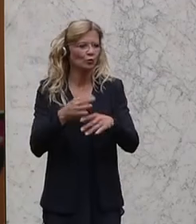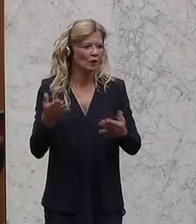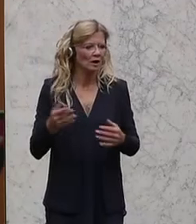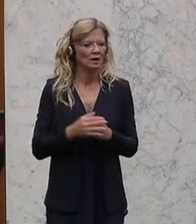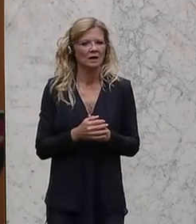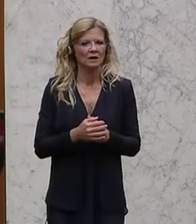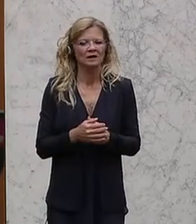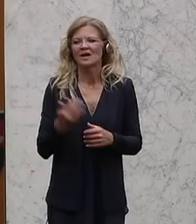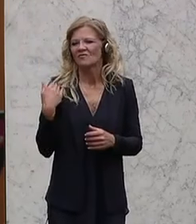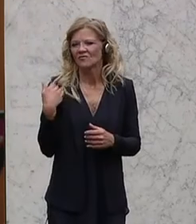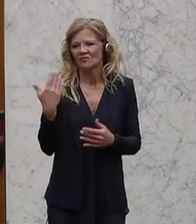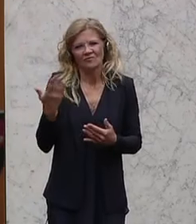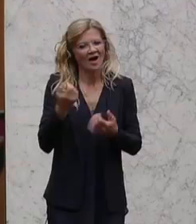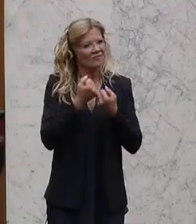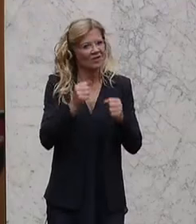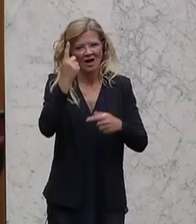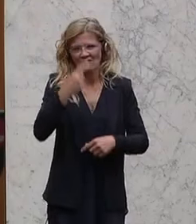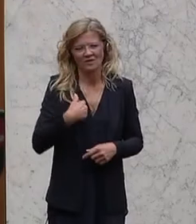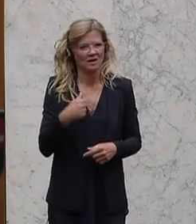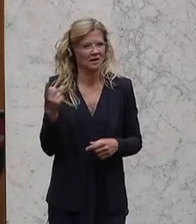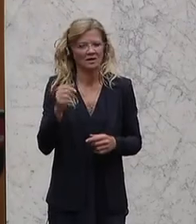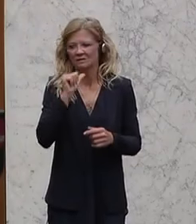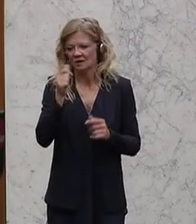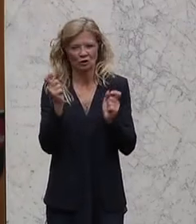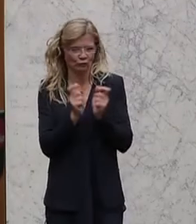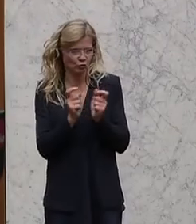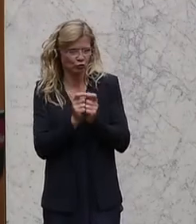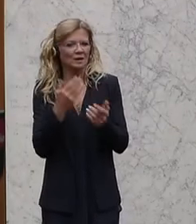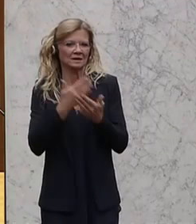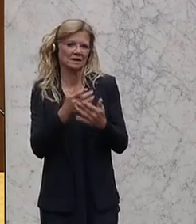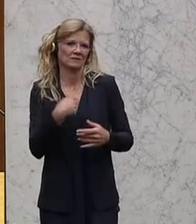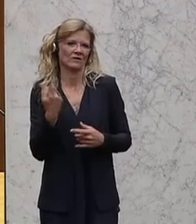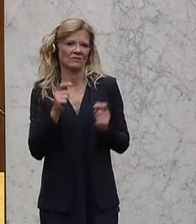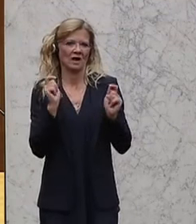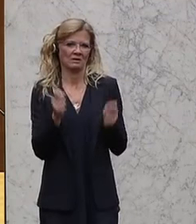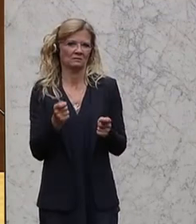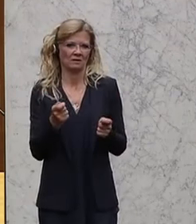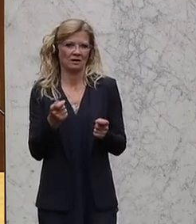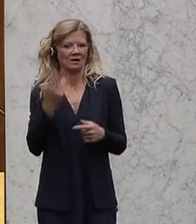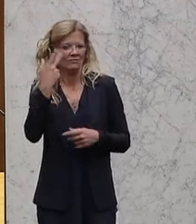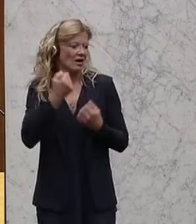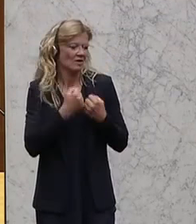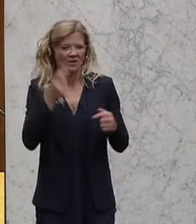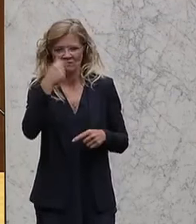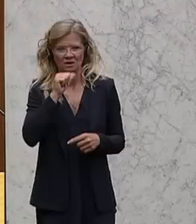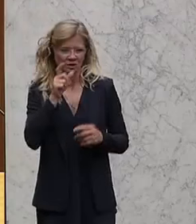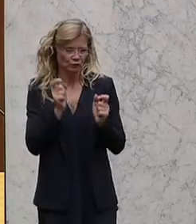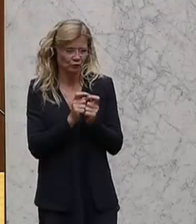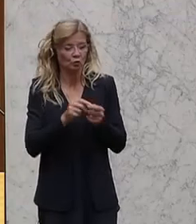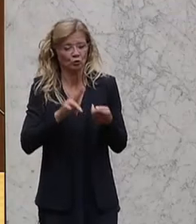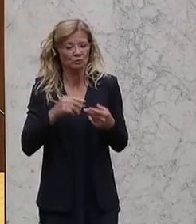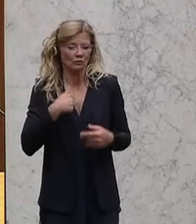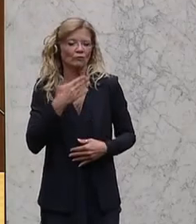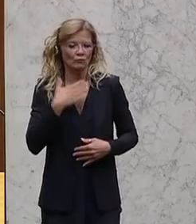funktioniert auf freiwilliger Basis. Deshalb unser Antrag und ich bin sehr froh, dass das künftig auch